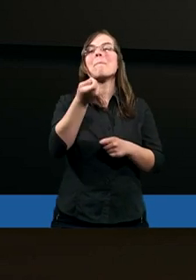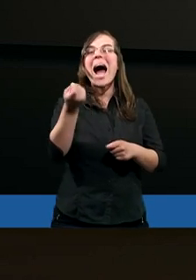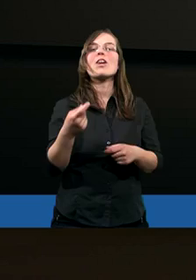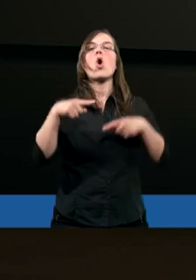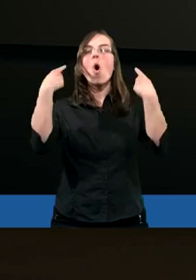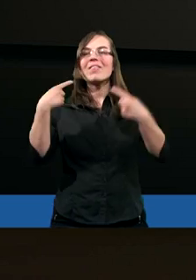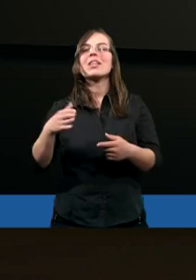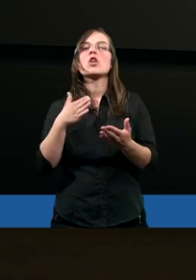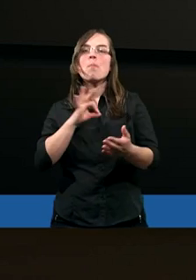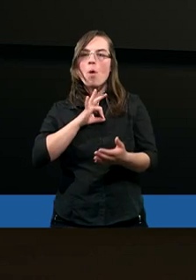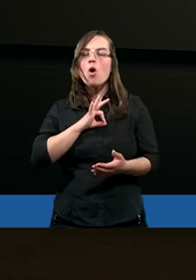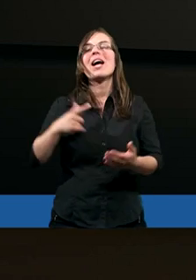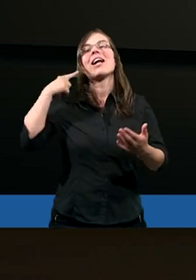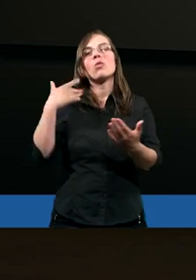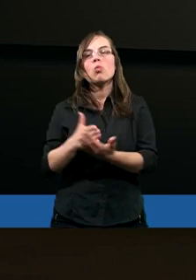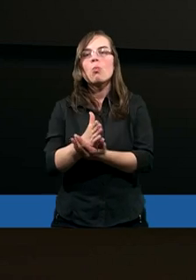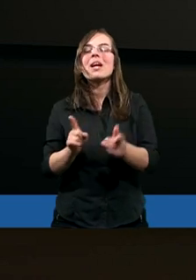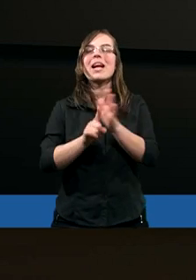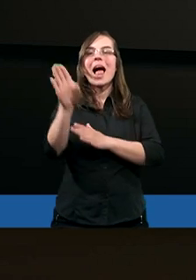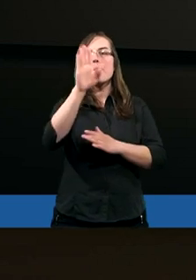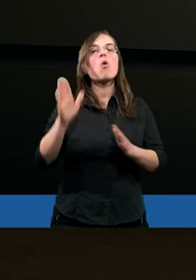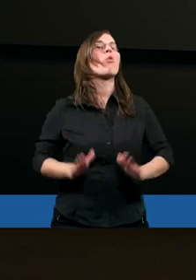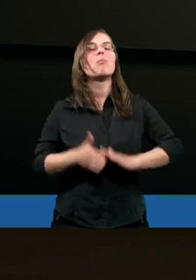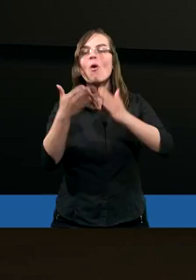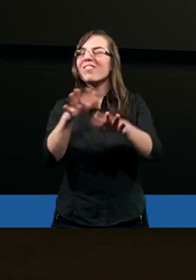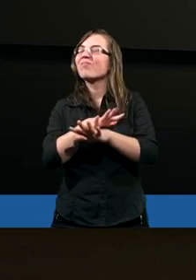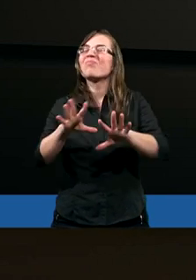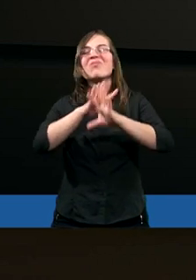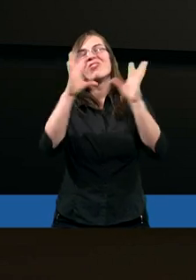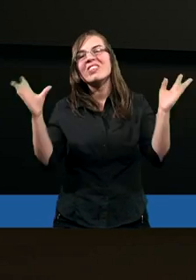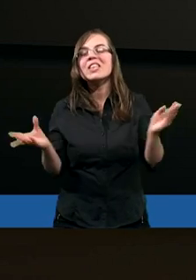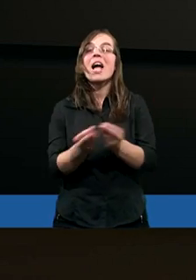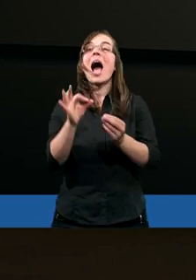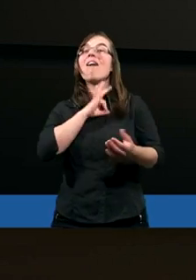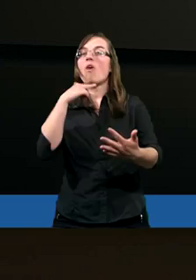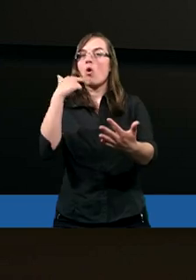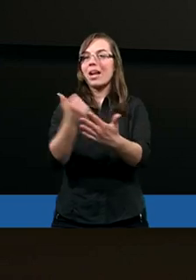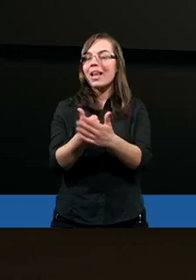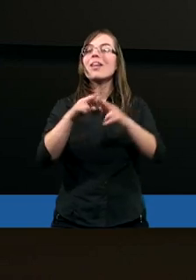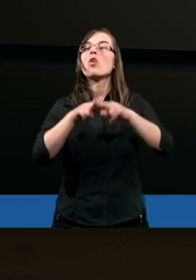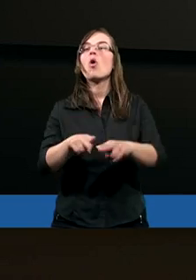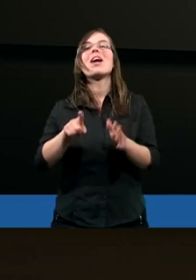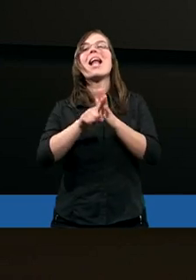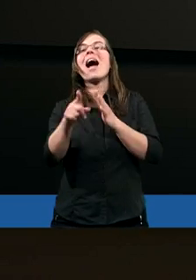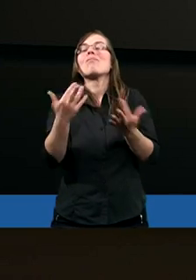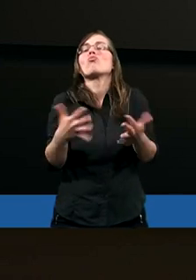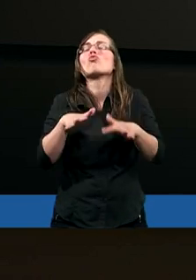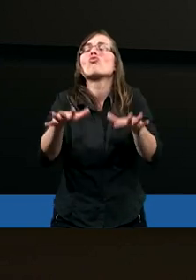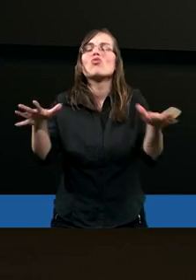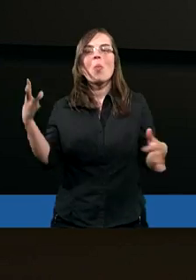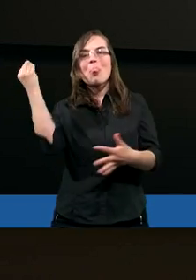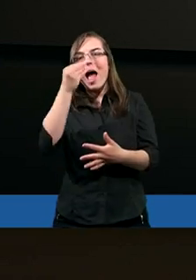W służbie dla Boga poświęcił, można powiedzieć, wszystko. A w swoich listach zostawił nam wiele nauk,